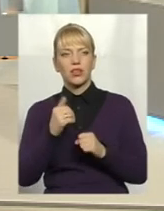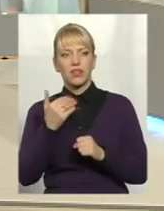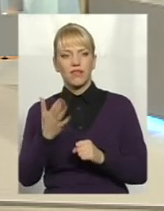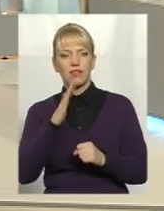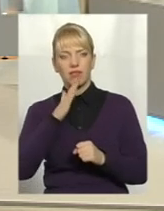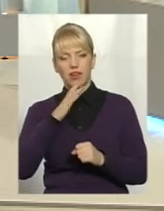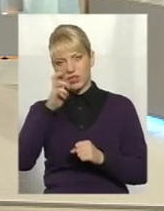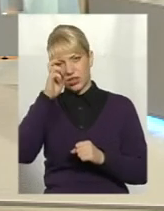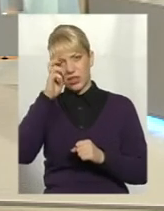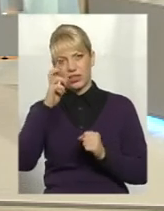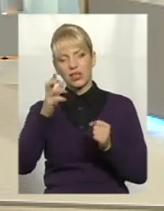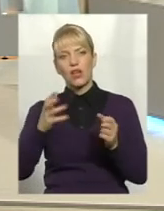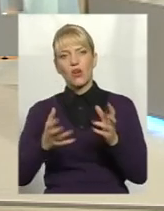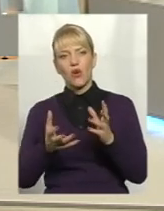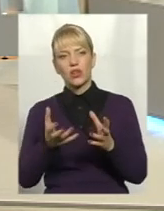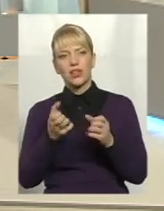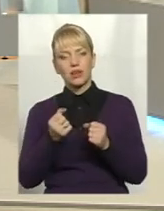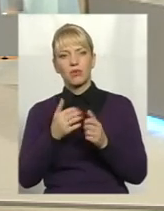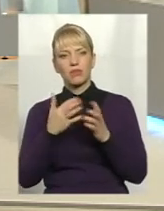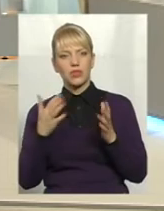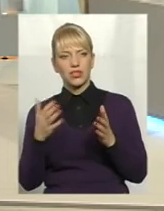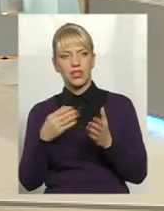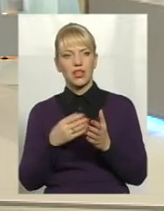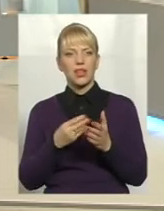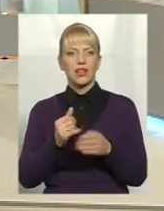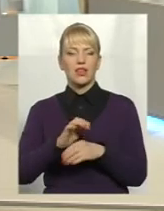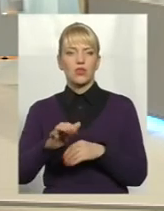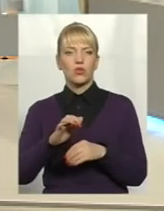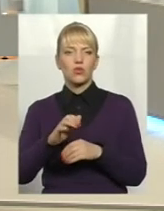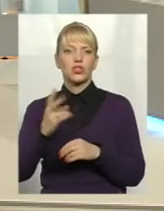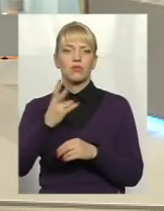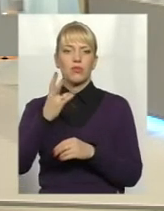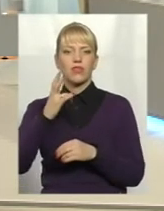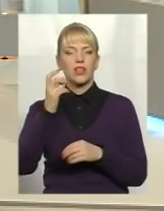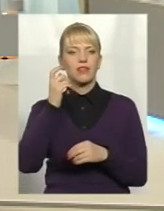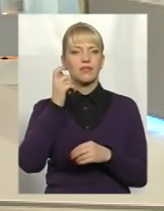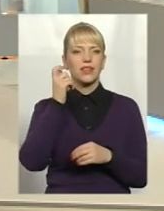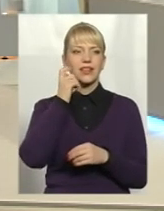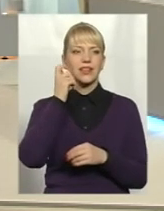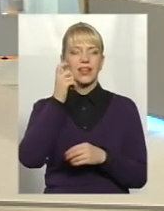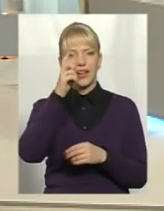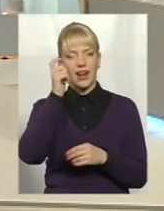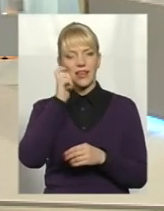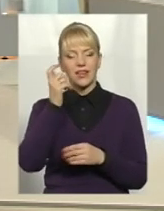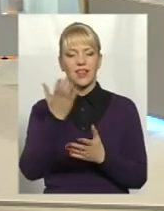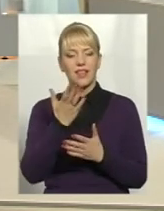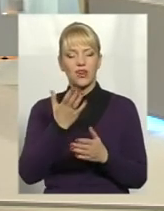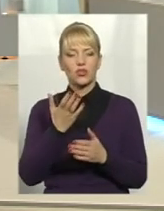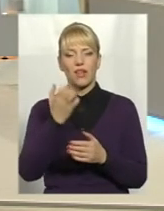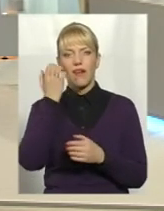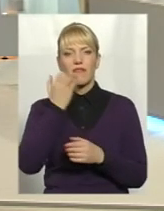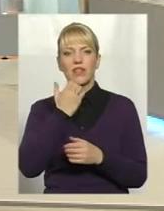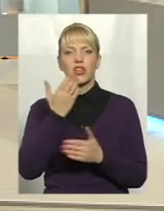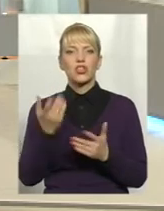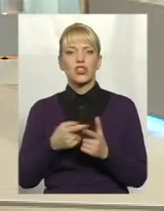отримує значно більше валютних надходжень. Ну і здавалося, країна має якось віддячувати за це. Скажіть, будь ласка, чи відчуваєте ви